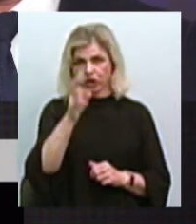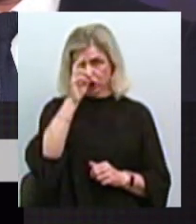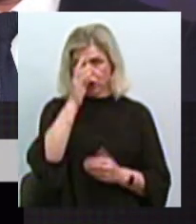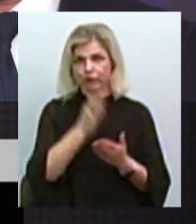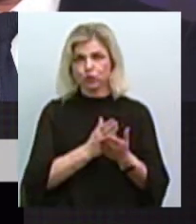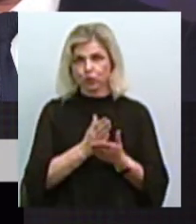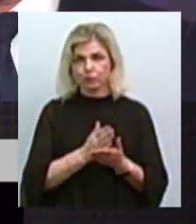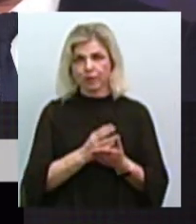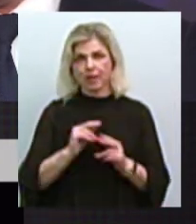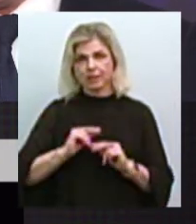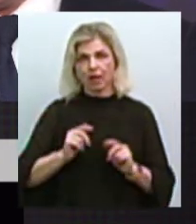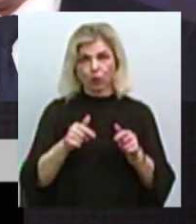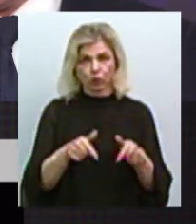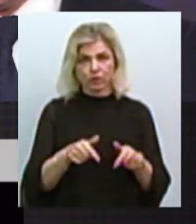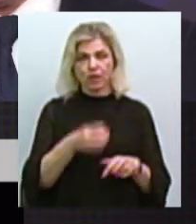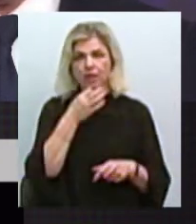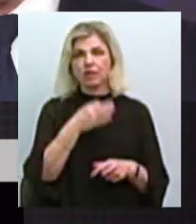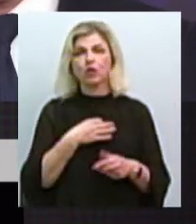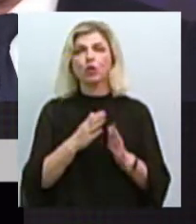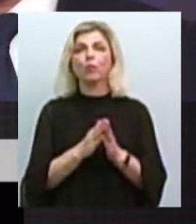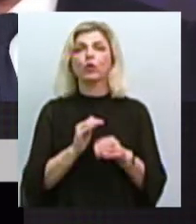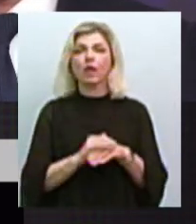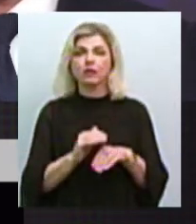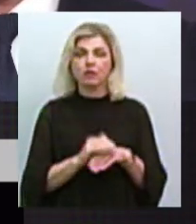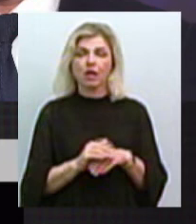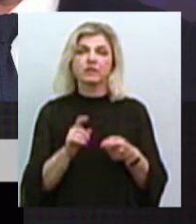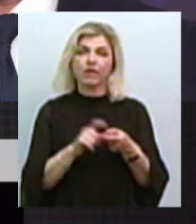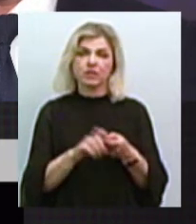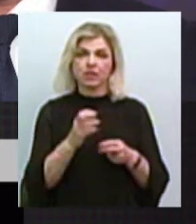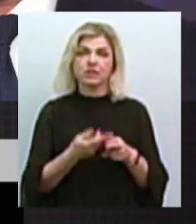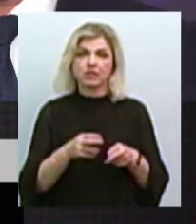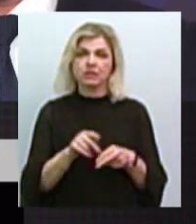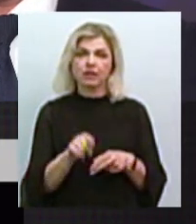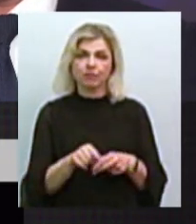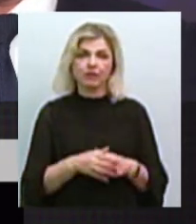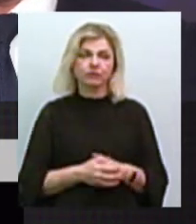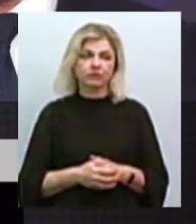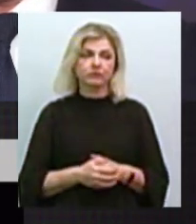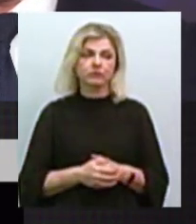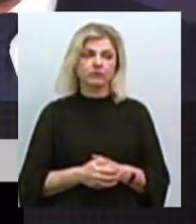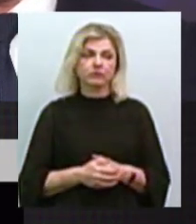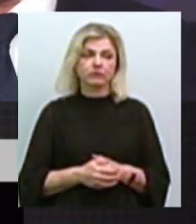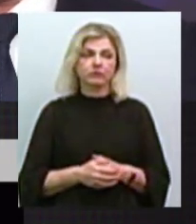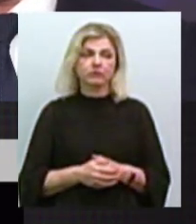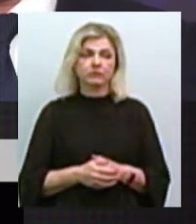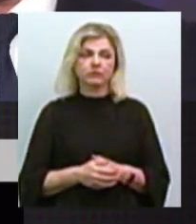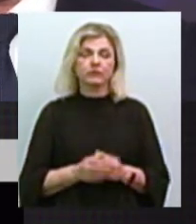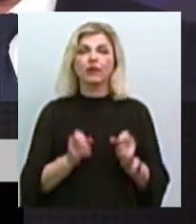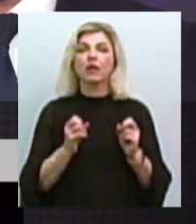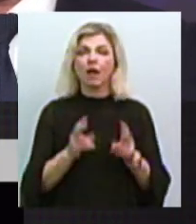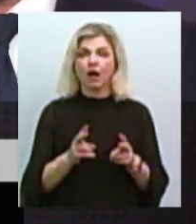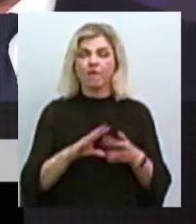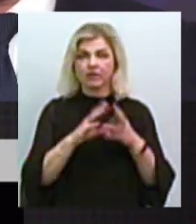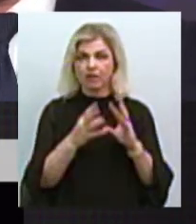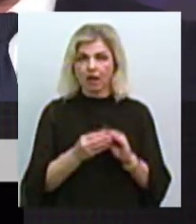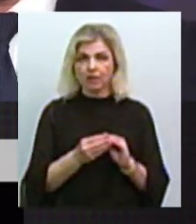зайнятості. Скажіть, будь ласка, у зв'язку з цим, яким чином взагалі ви